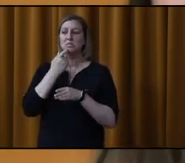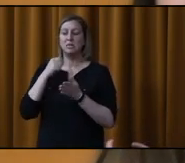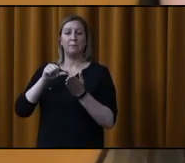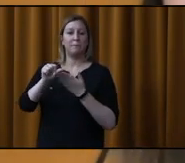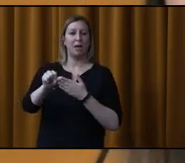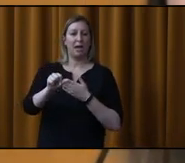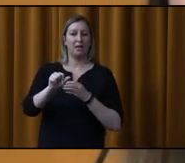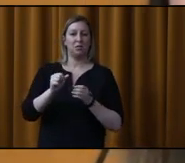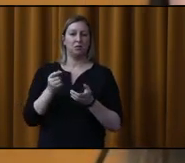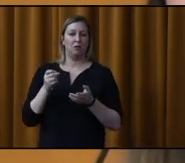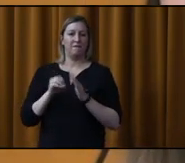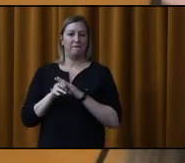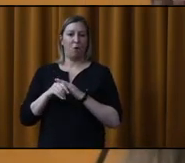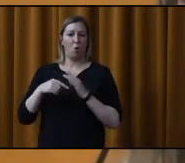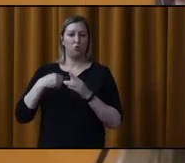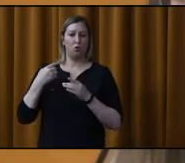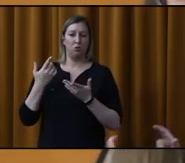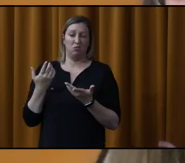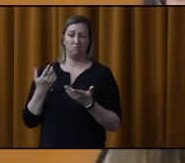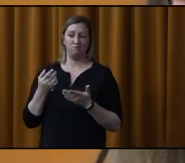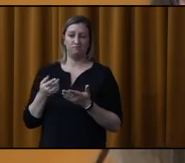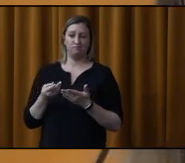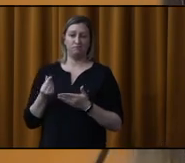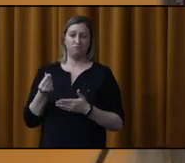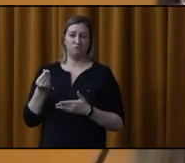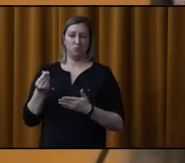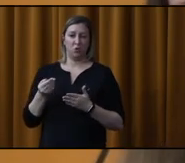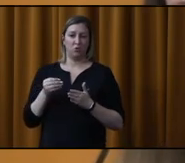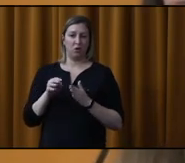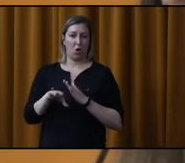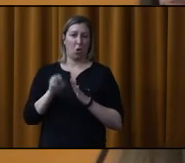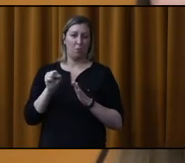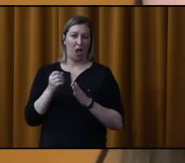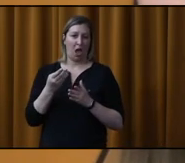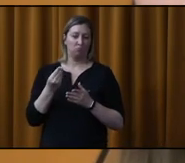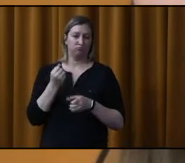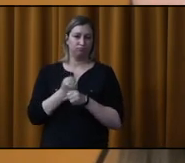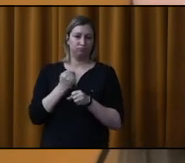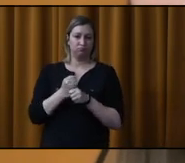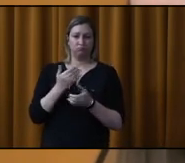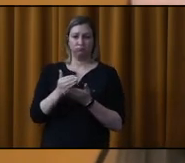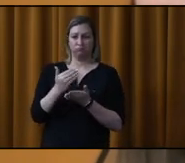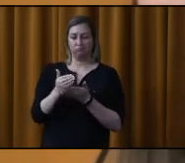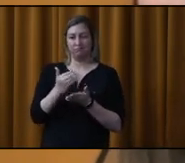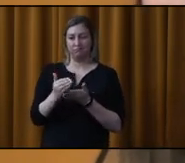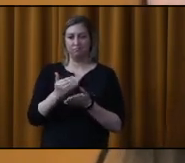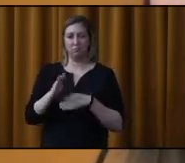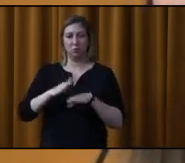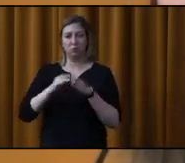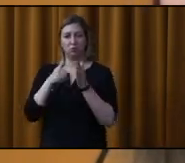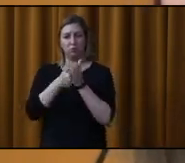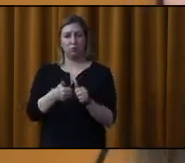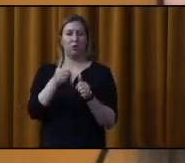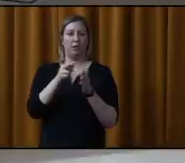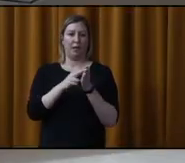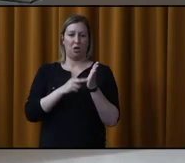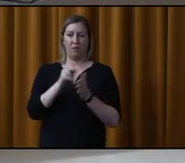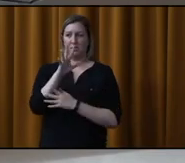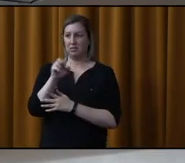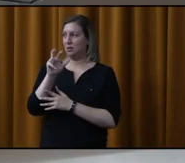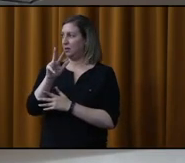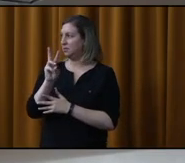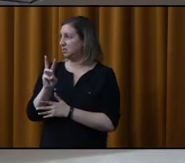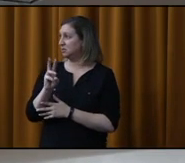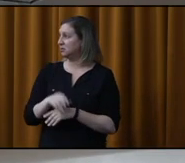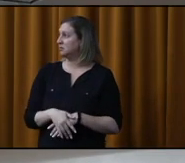lequel sera remboursé sur 10 années à compter de 2024, conformément aux dispositions du règlement 536. Merci. Donc, un